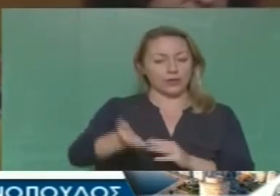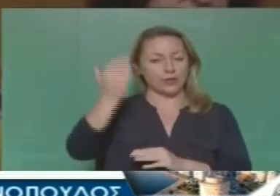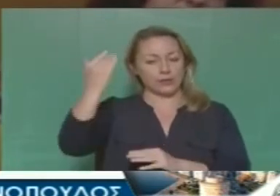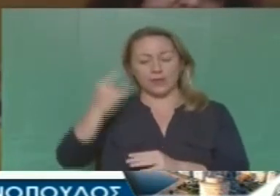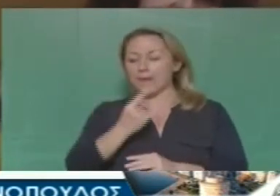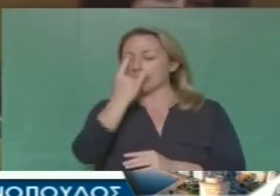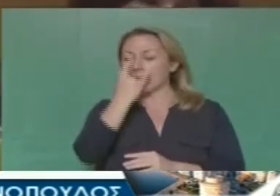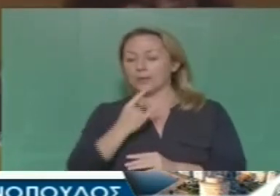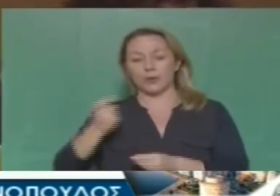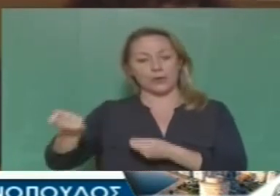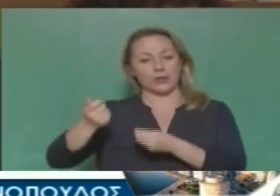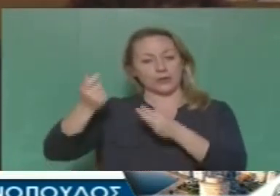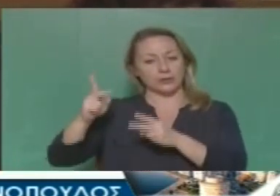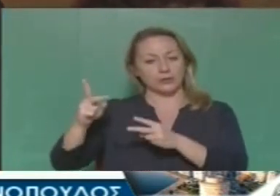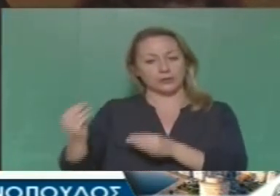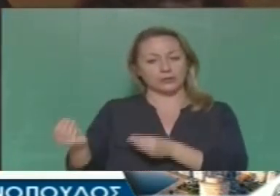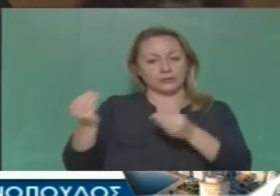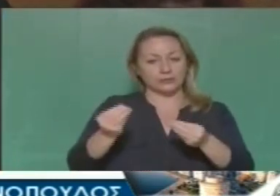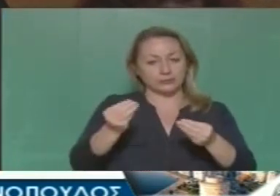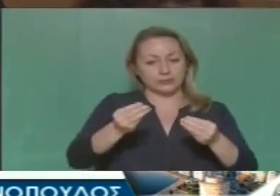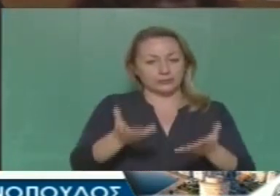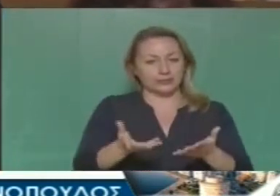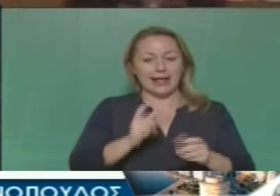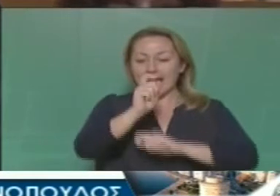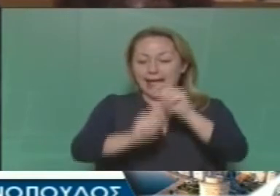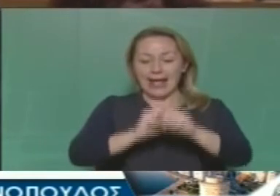Παπαγιωργόπουλου. Κανένα έργο δεν είναι κακό.